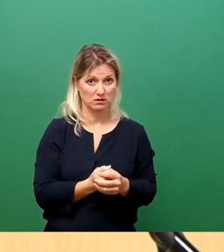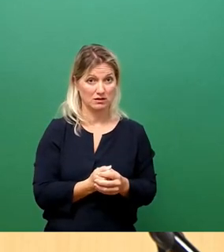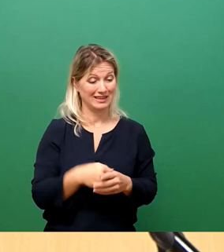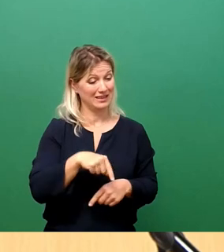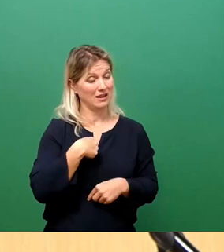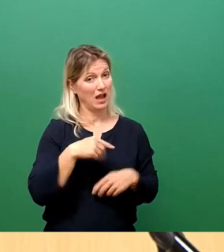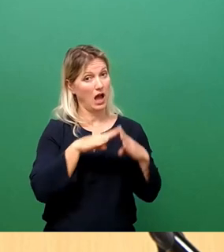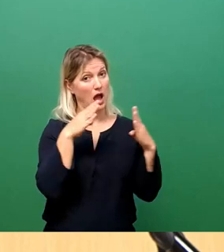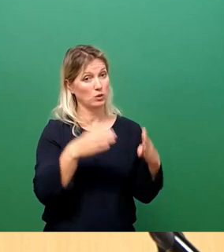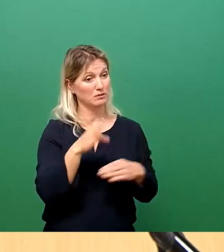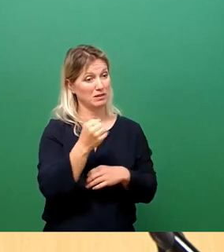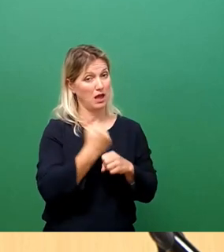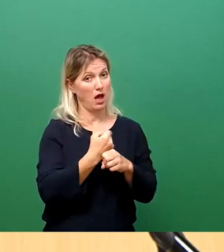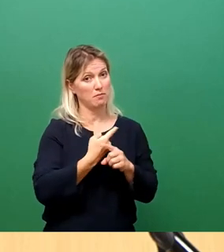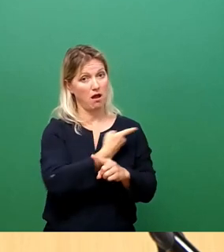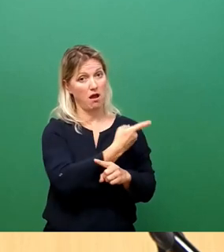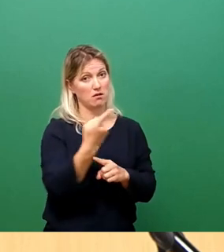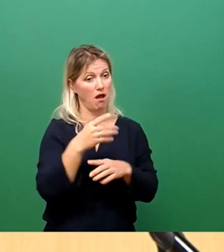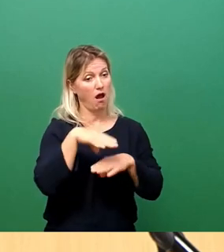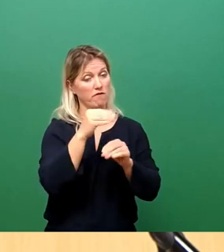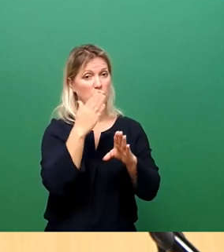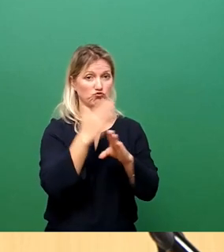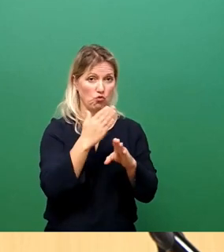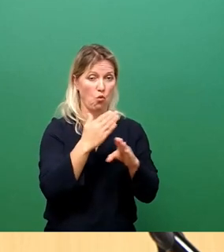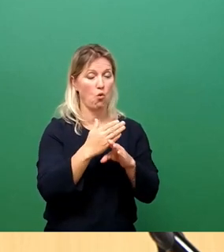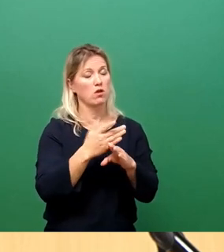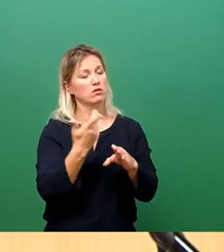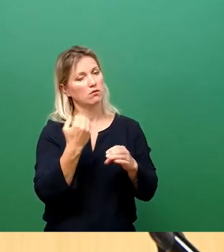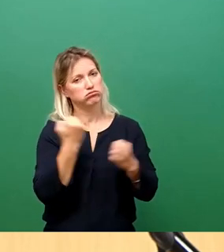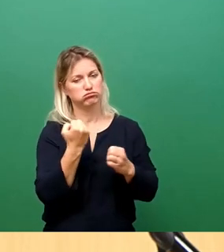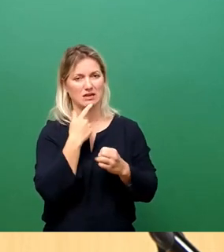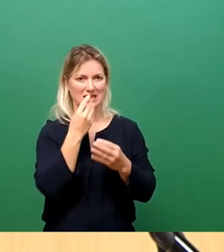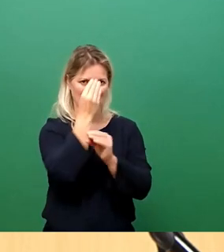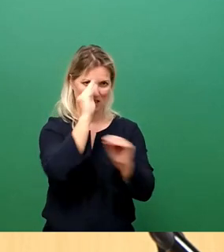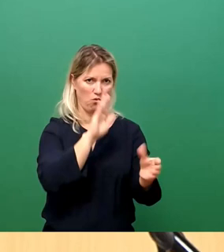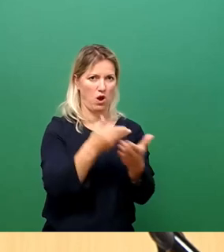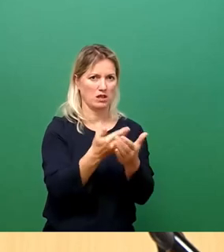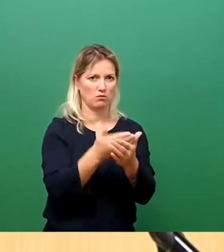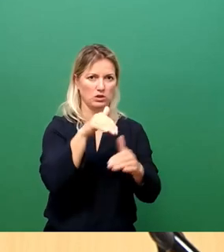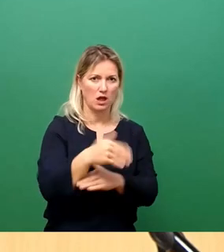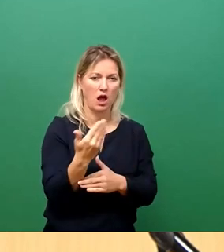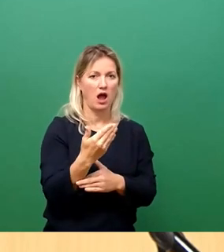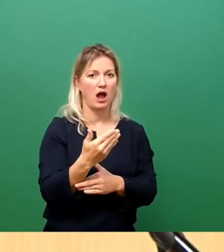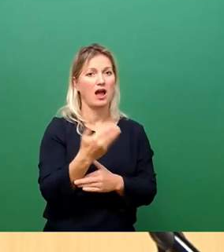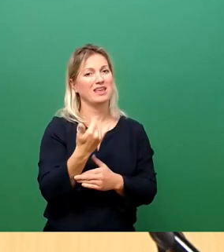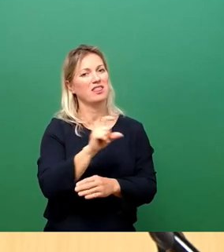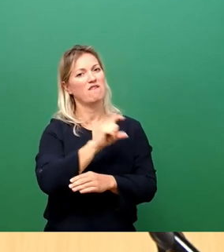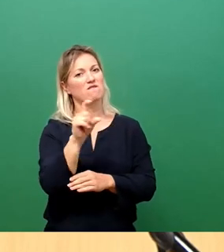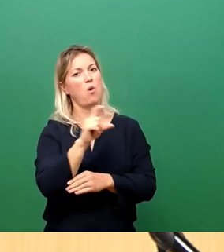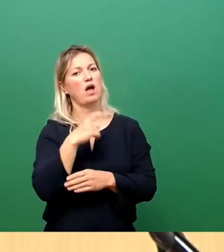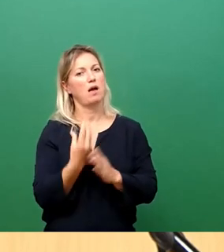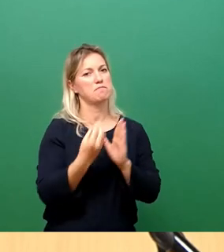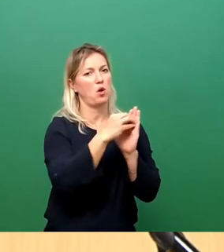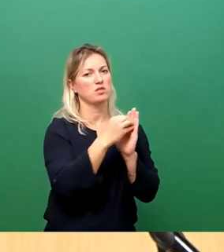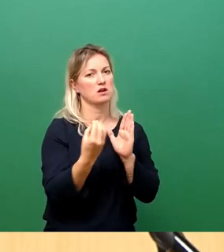von Anfang an durch ein umfangreiches Informationsangebot begleitet. Wir haben wöchentliche Podcasts gemacht, die bei uns im Intranet für die Mitarbeiter